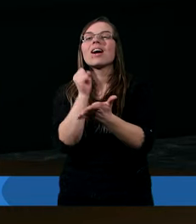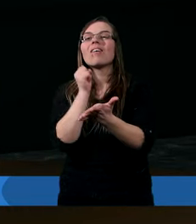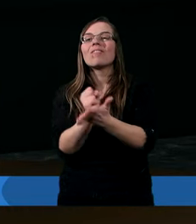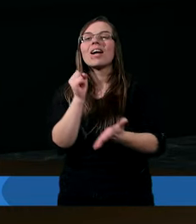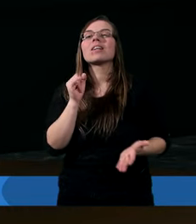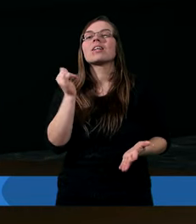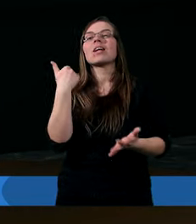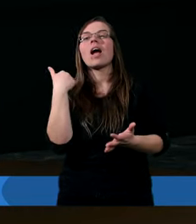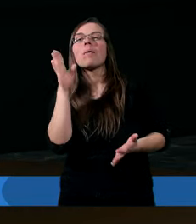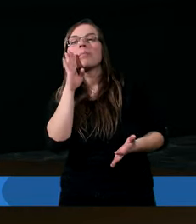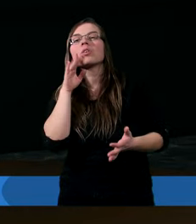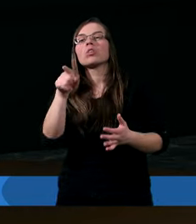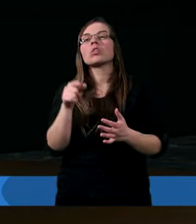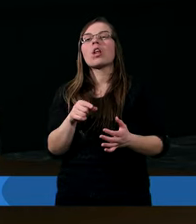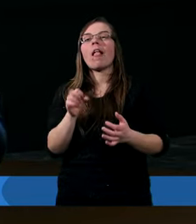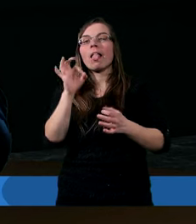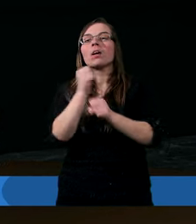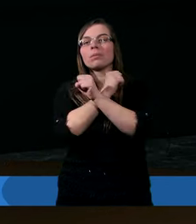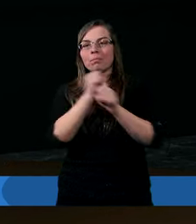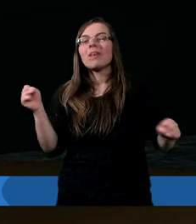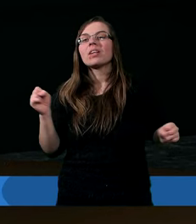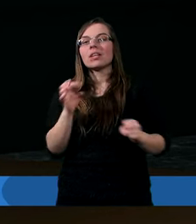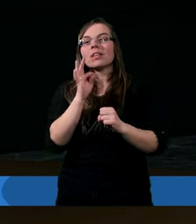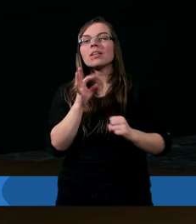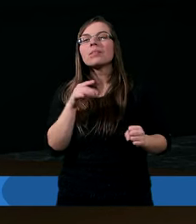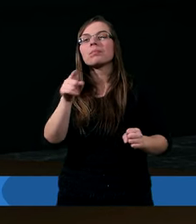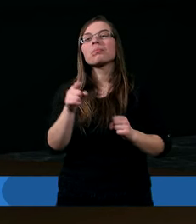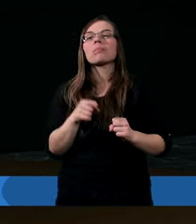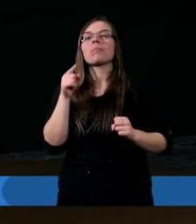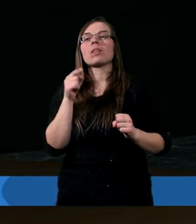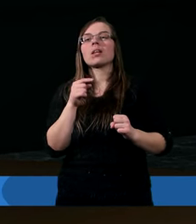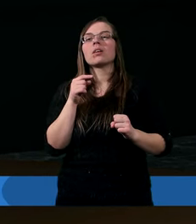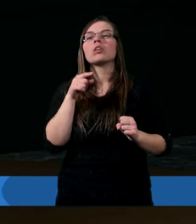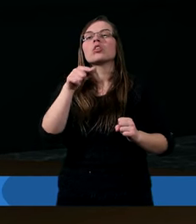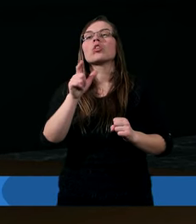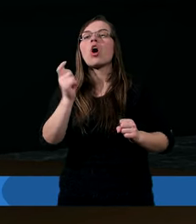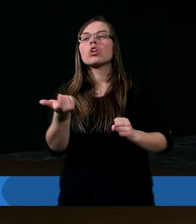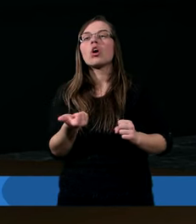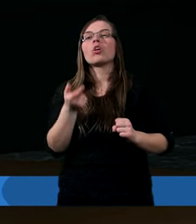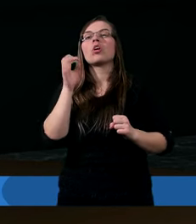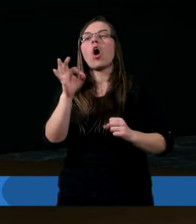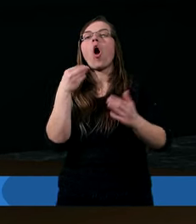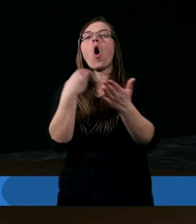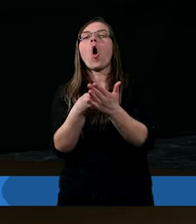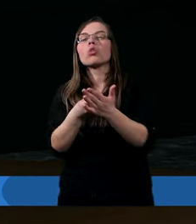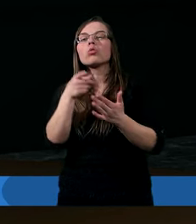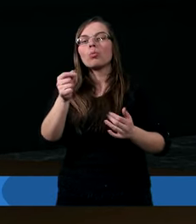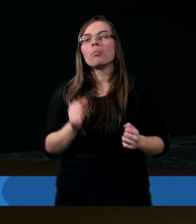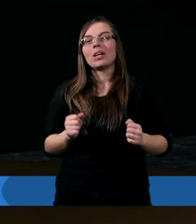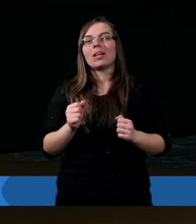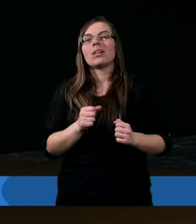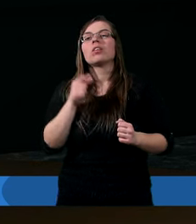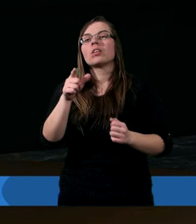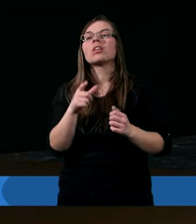jakby zbawienia ludzkości, że zostało przygotowane dzieło, to okup za zbawienie